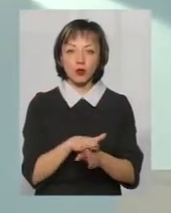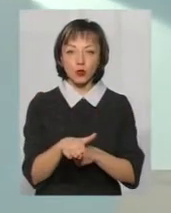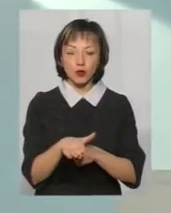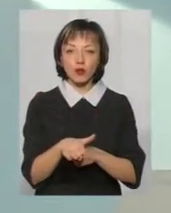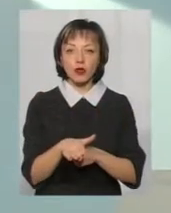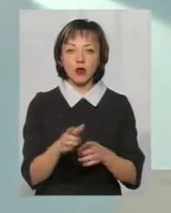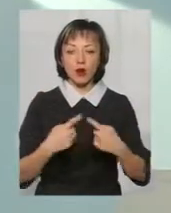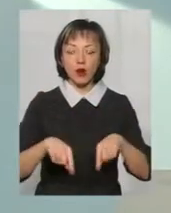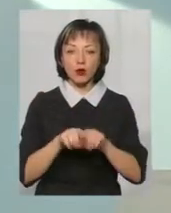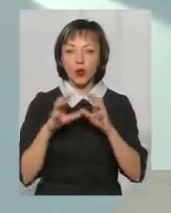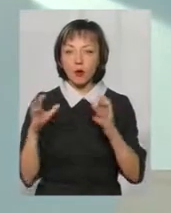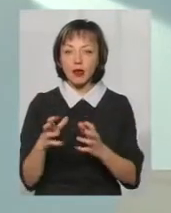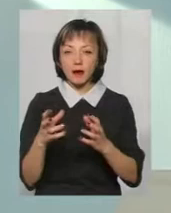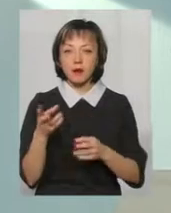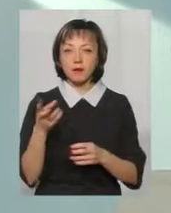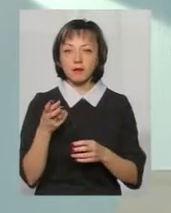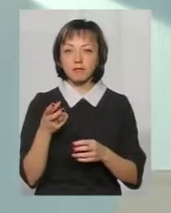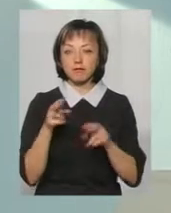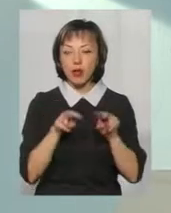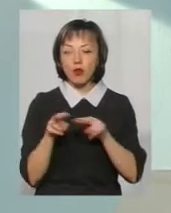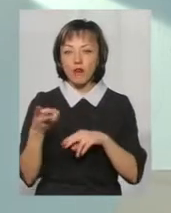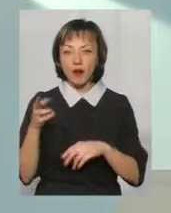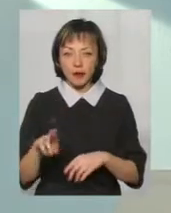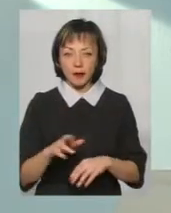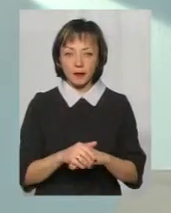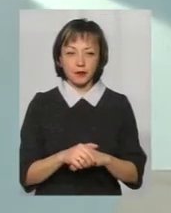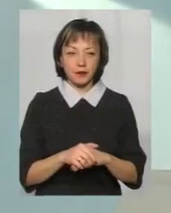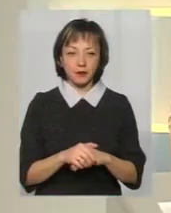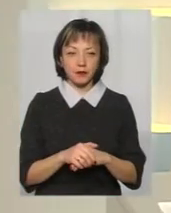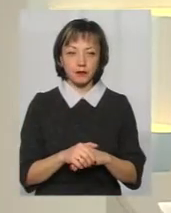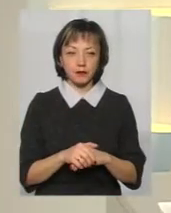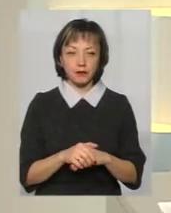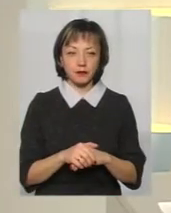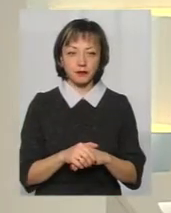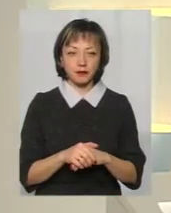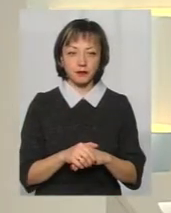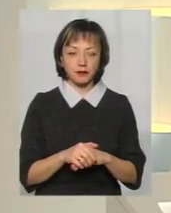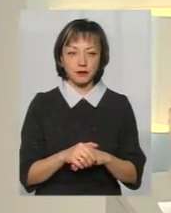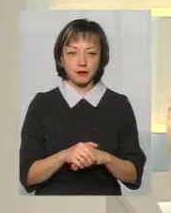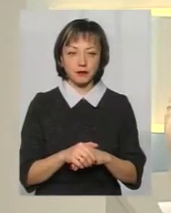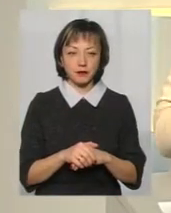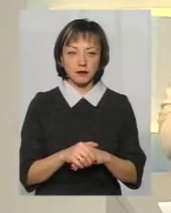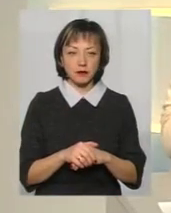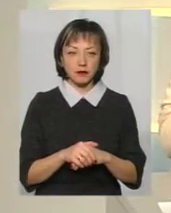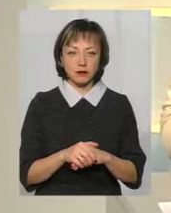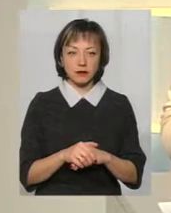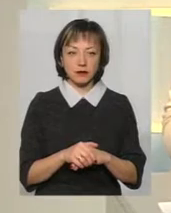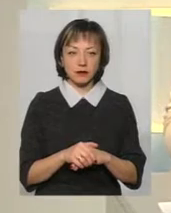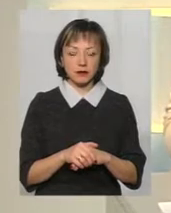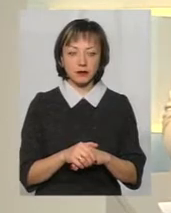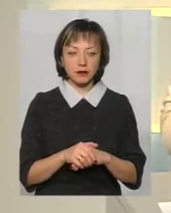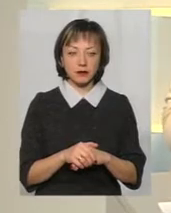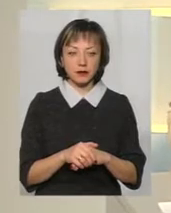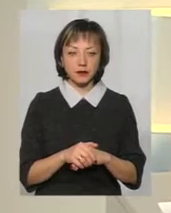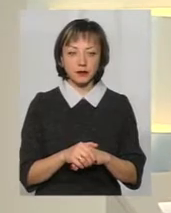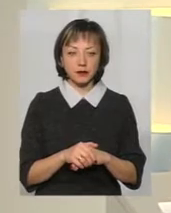функції органу опіки і опікування. Але вони зазначені презентації, принаймні, 80